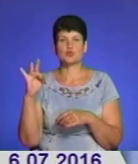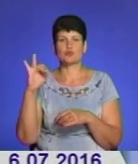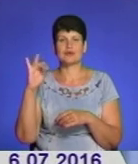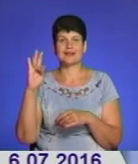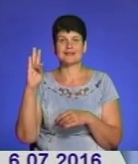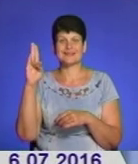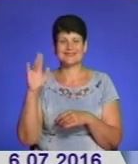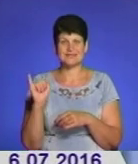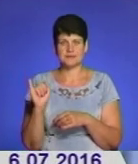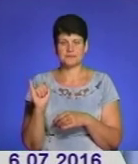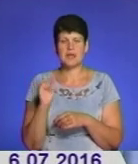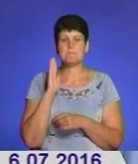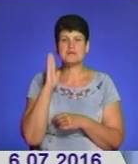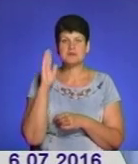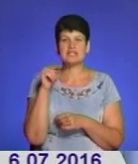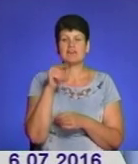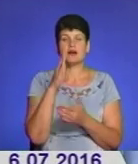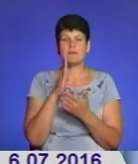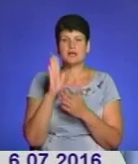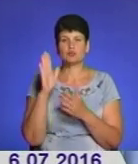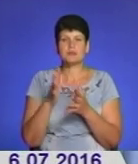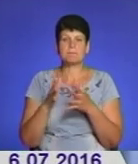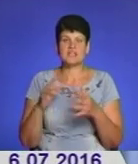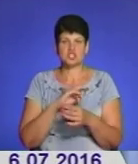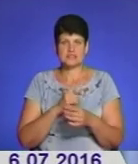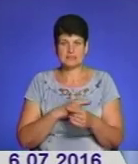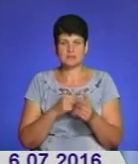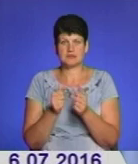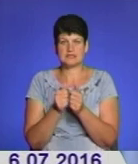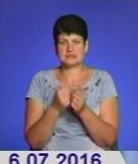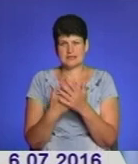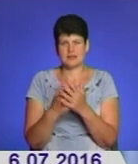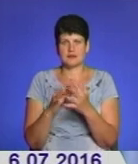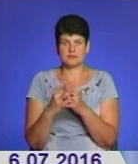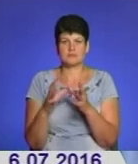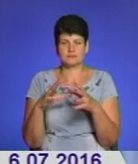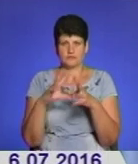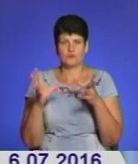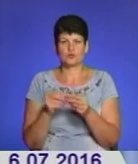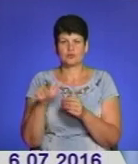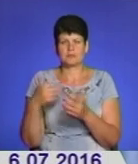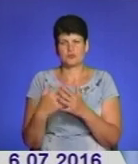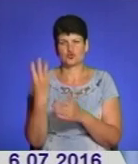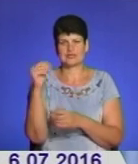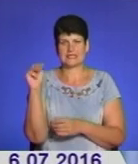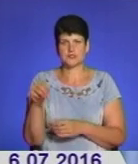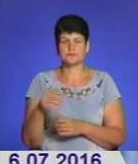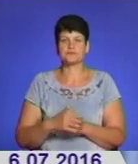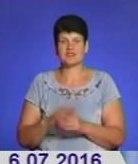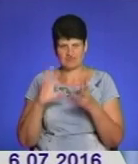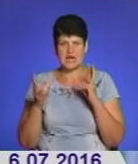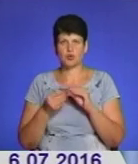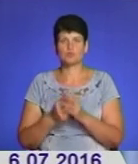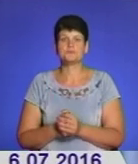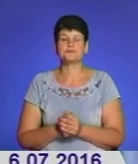Там перспектива має бути більше сили. На даний час, близько населення десь 4 тисяч в загальному.